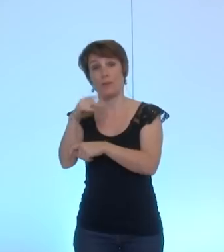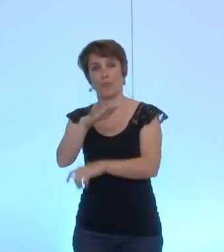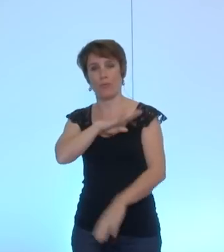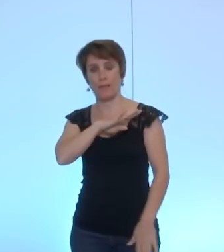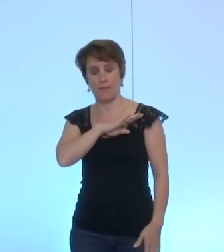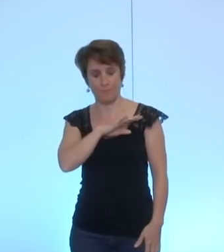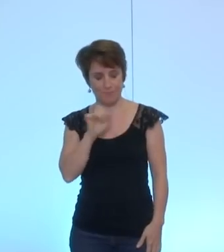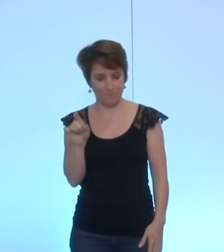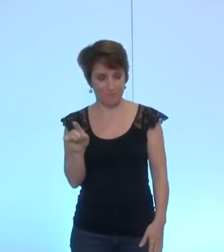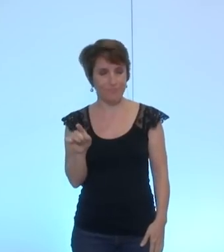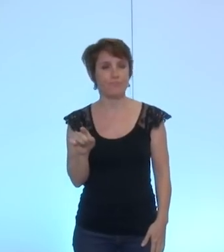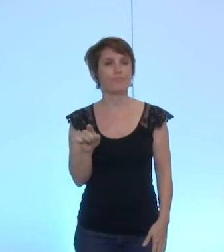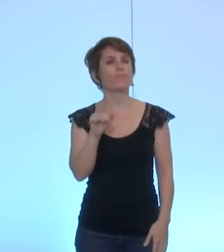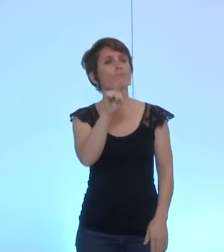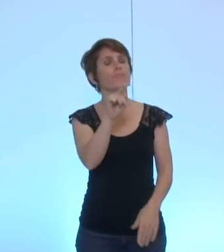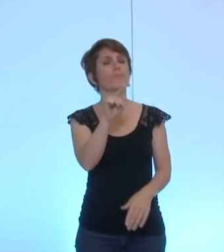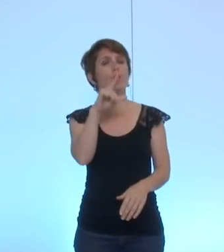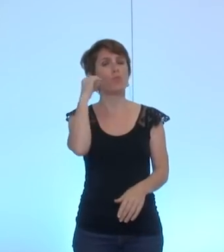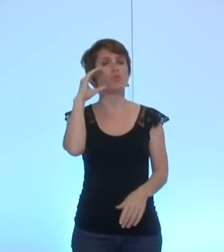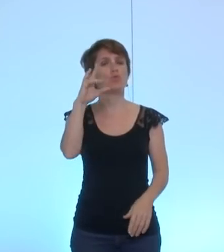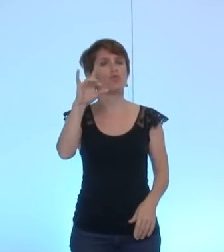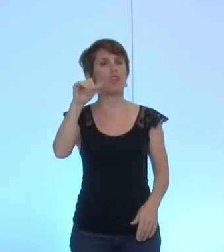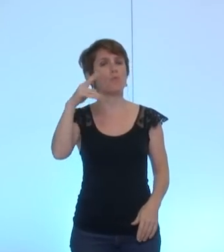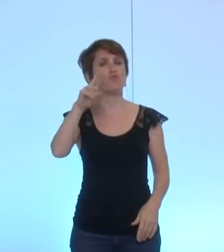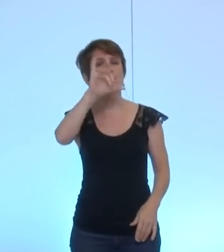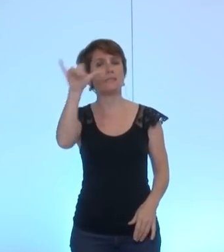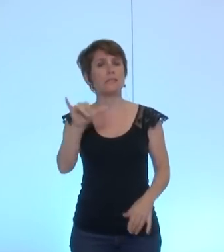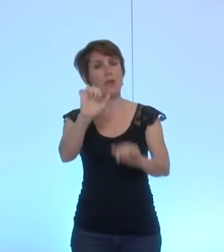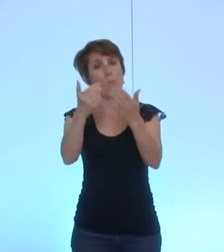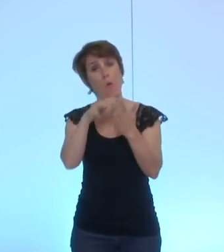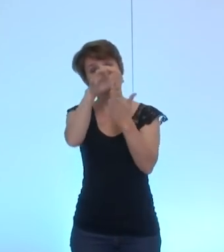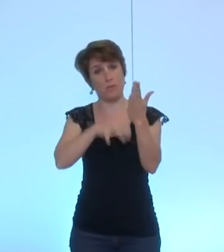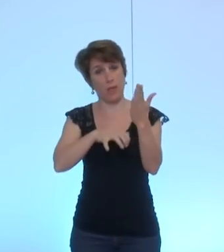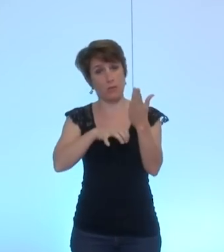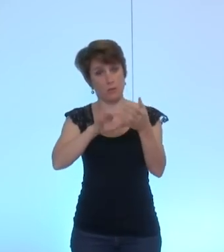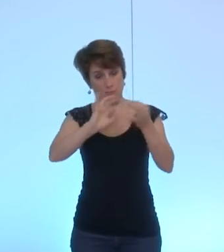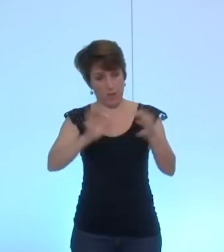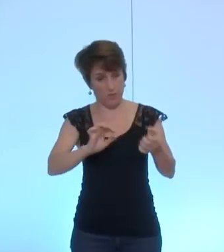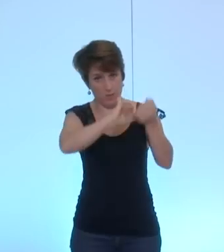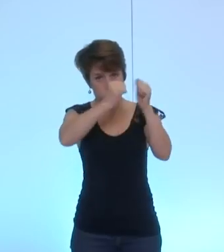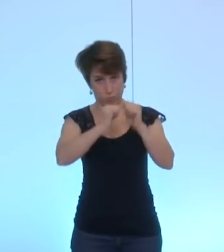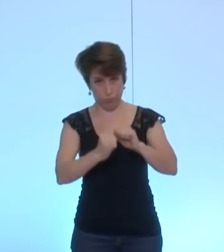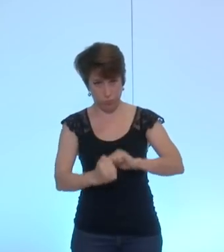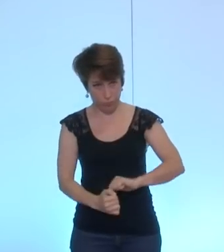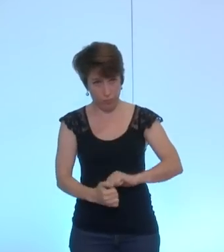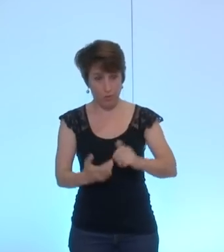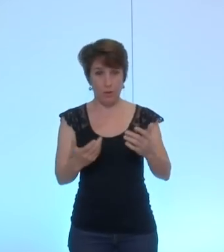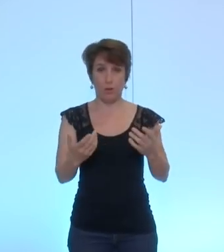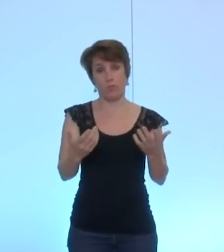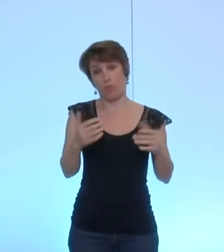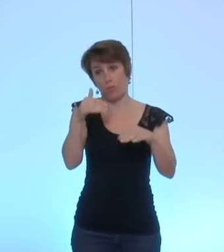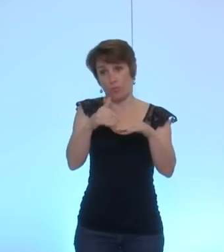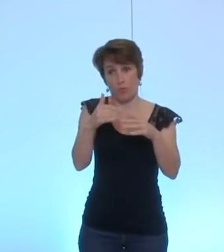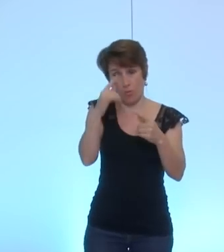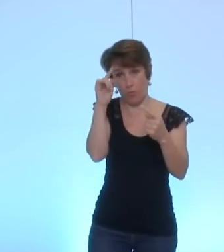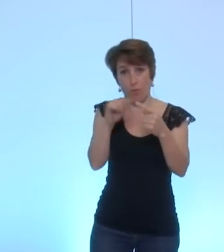l'amendement de réécriture de M. Chamussy porte non pas sur le grade de la délibération mais sur l'exposé des motifs donc